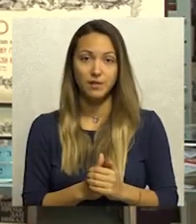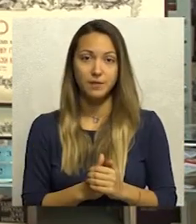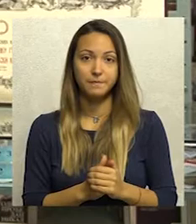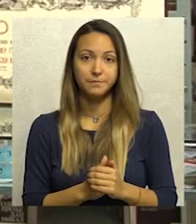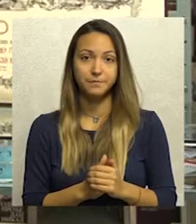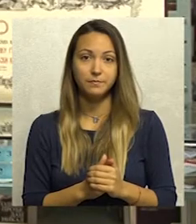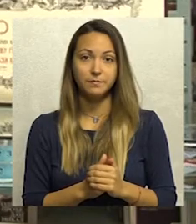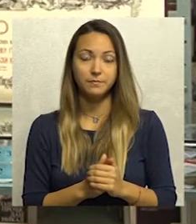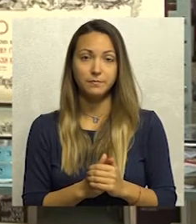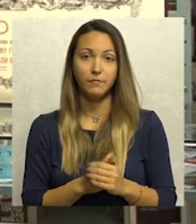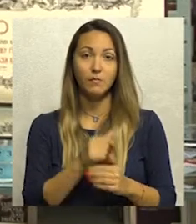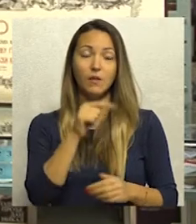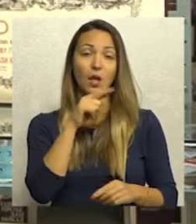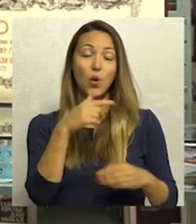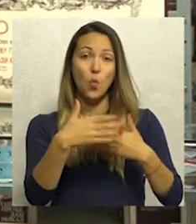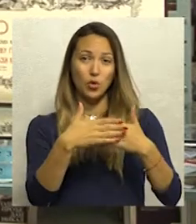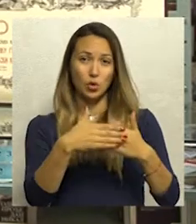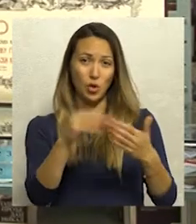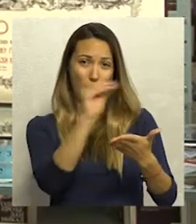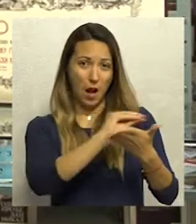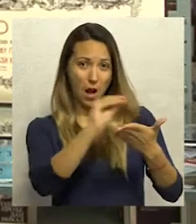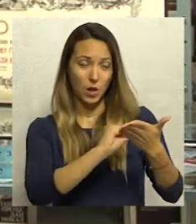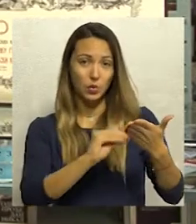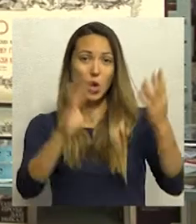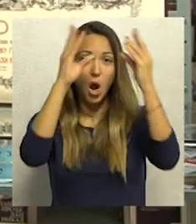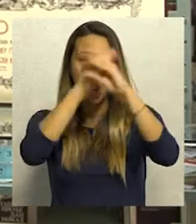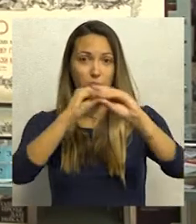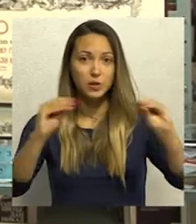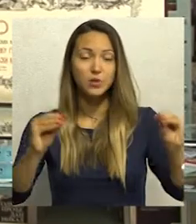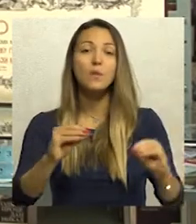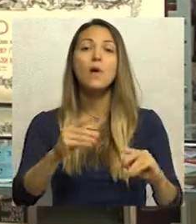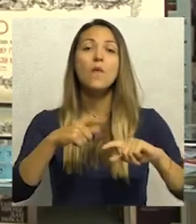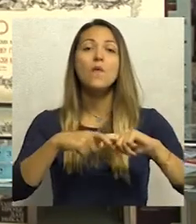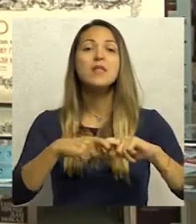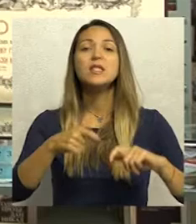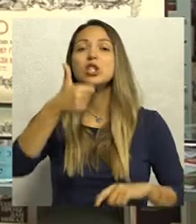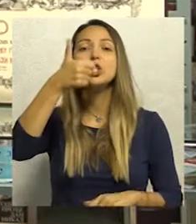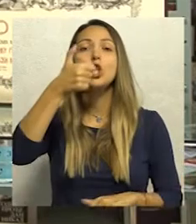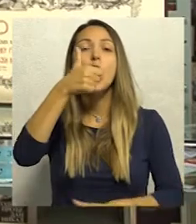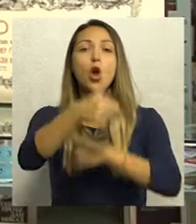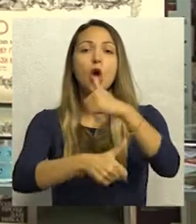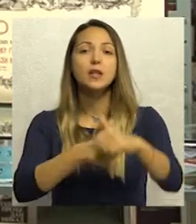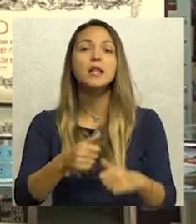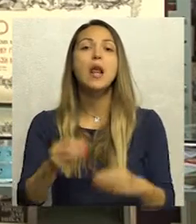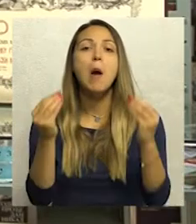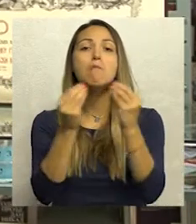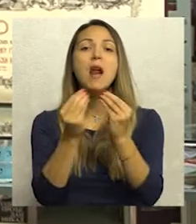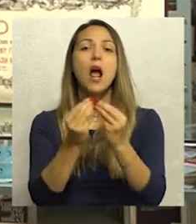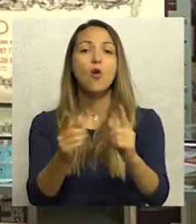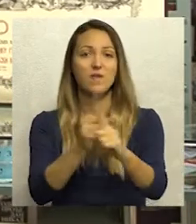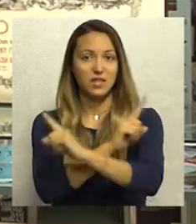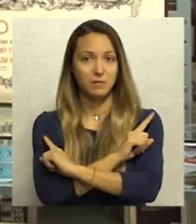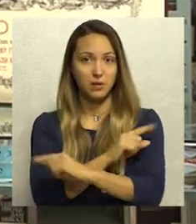u odnosu na autora objavljena o stogodišnjici Brankove smrti. Istražujući tu